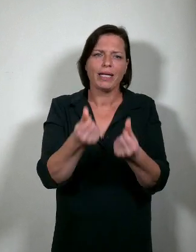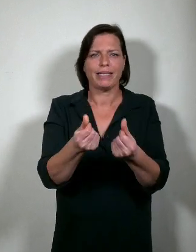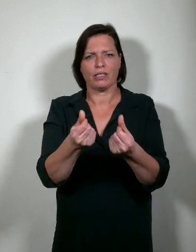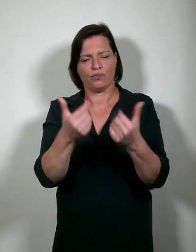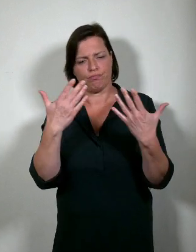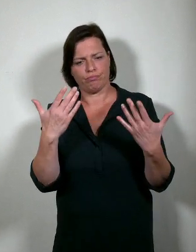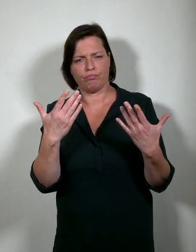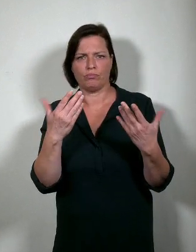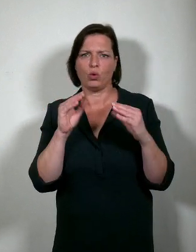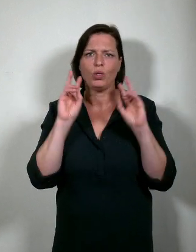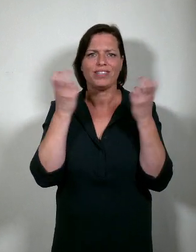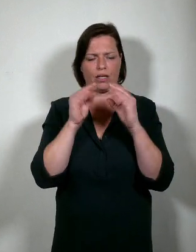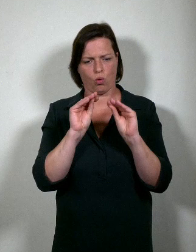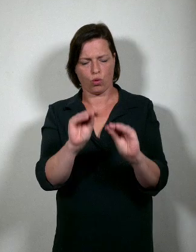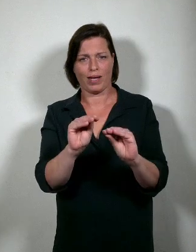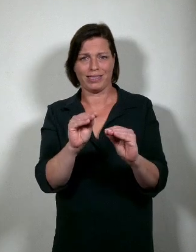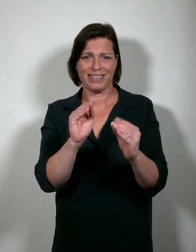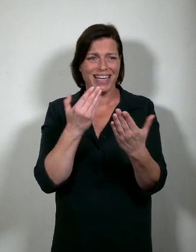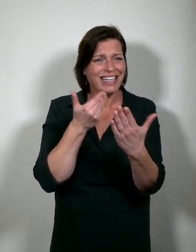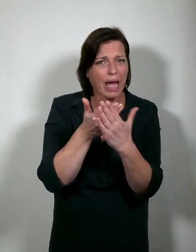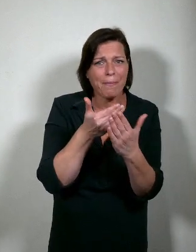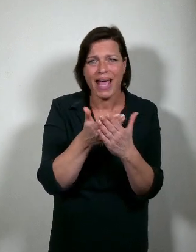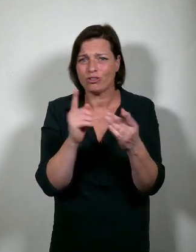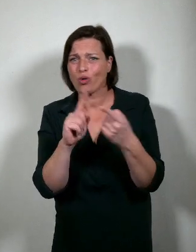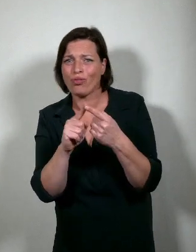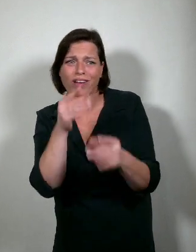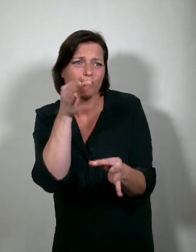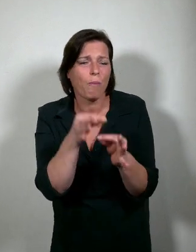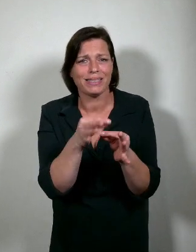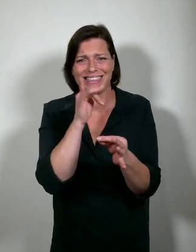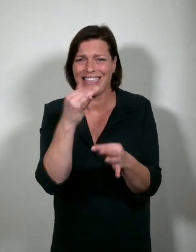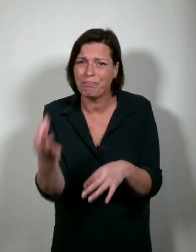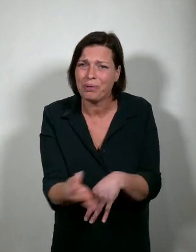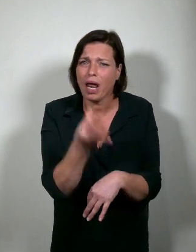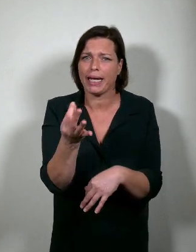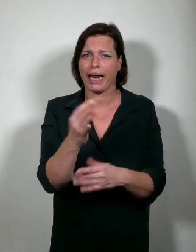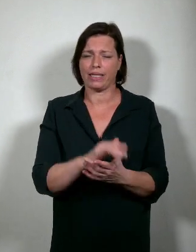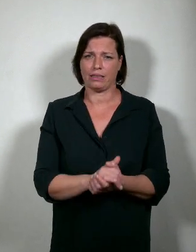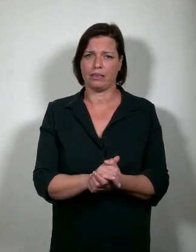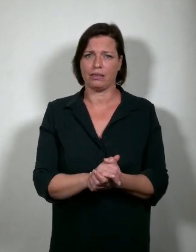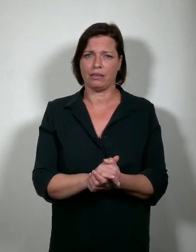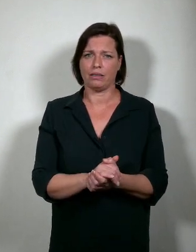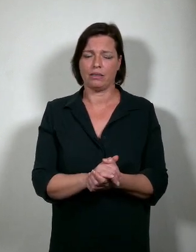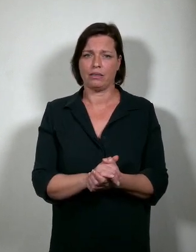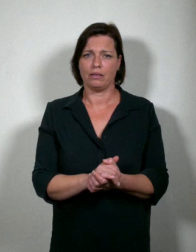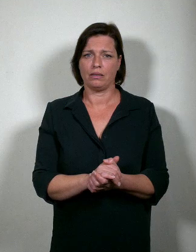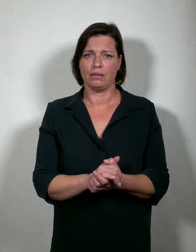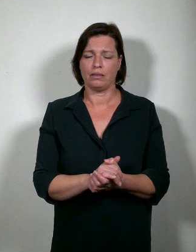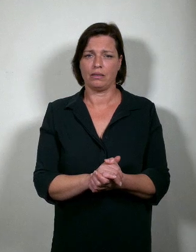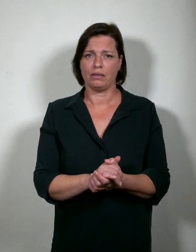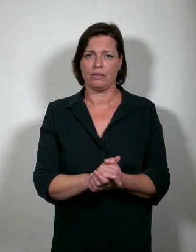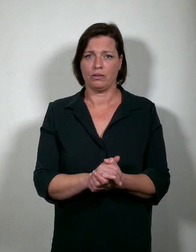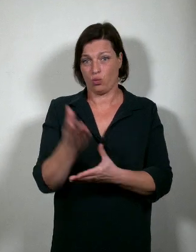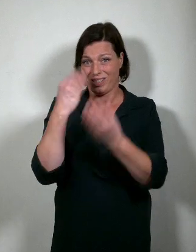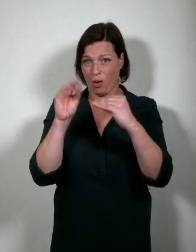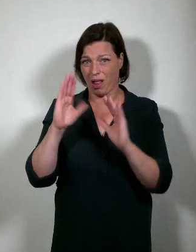Nabijheid en contactmomenten, wel, die doen ertoe. Dat is ten andere wat wetenschap